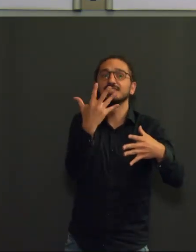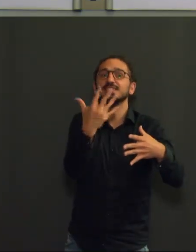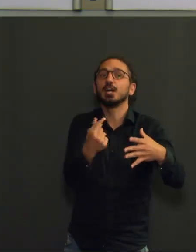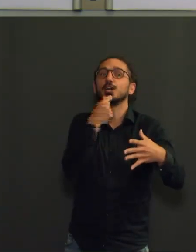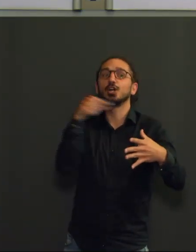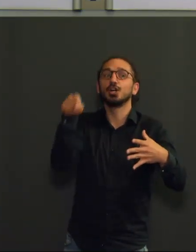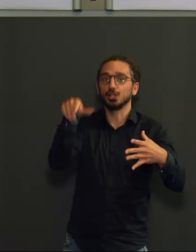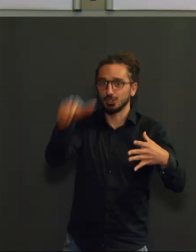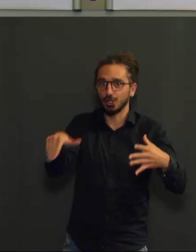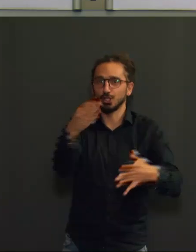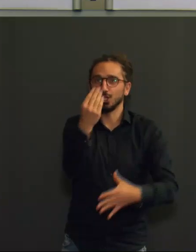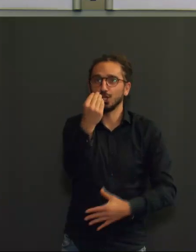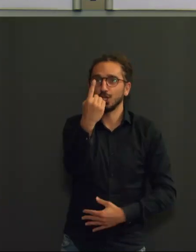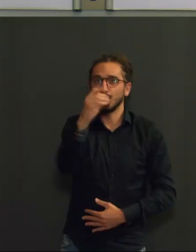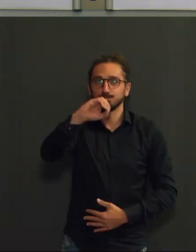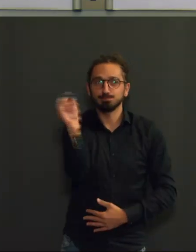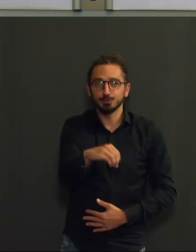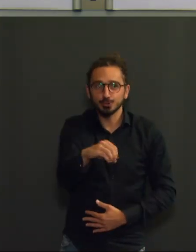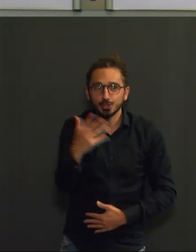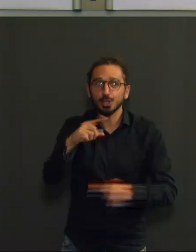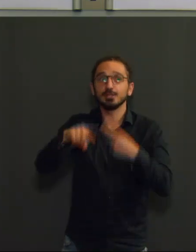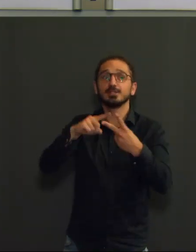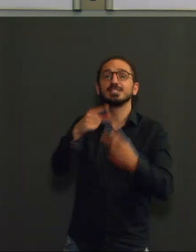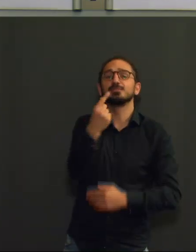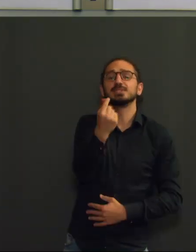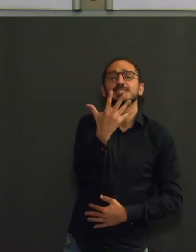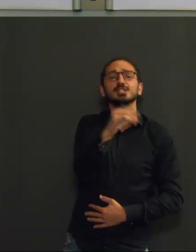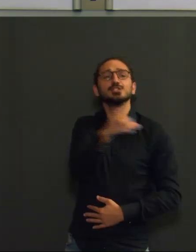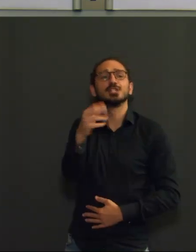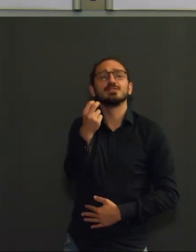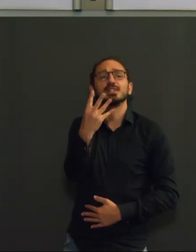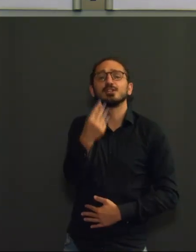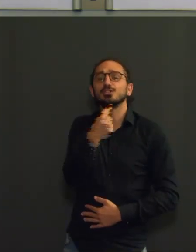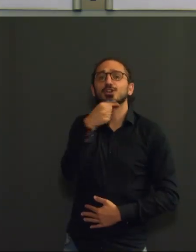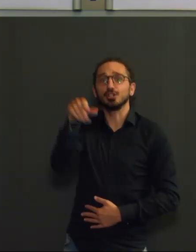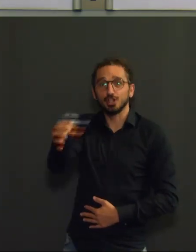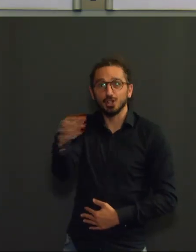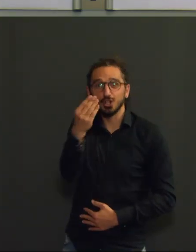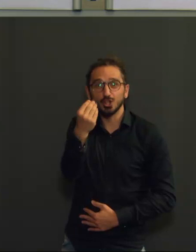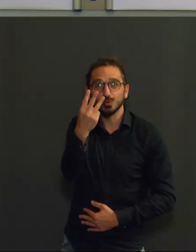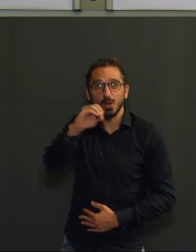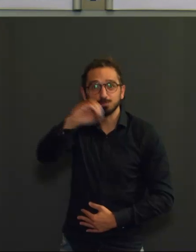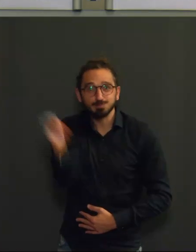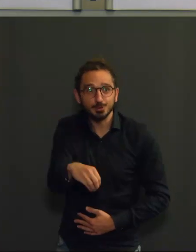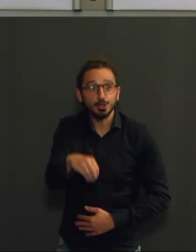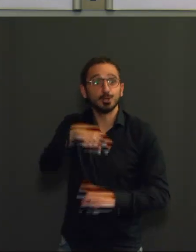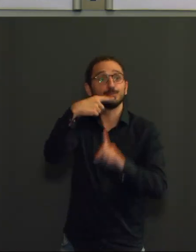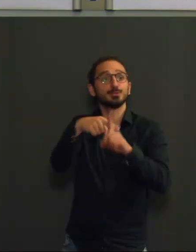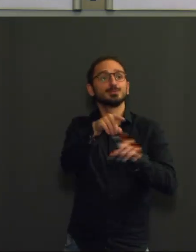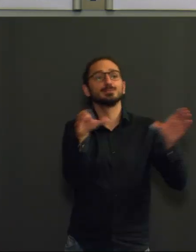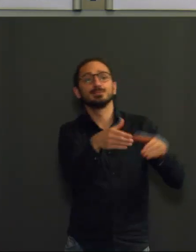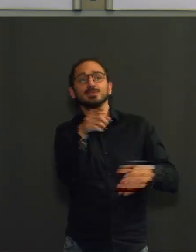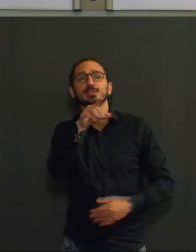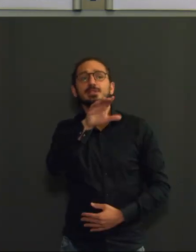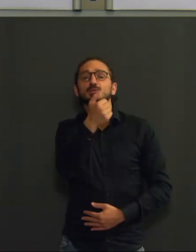93% chez les personnes de 75 à 84 ans et 90% chez les 65